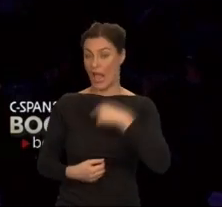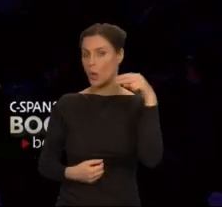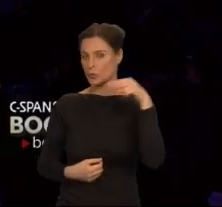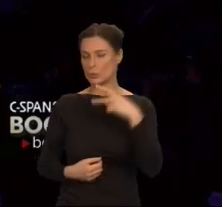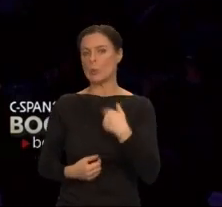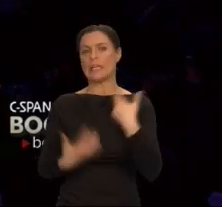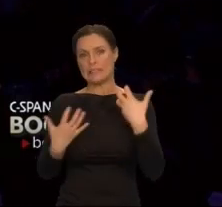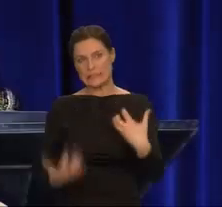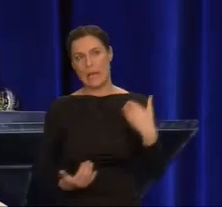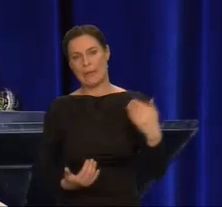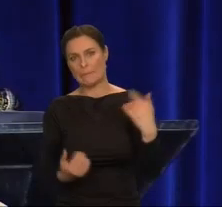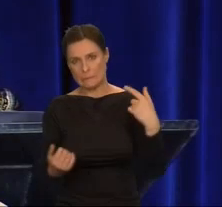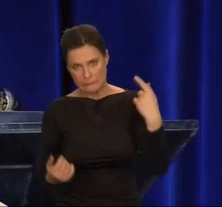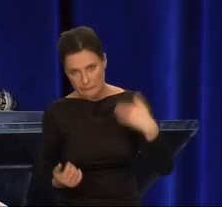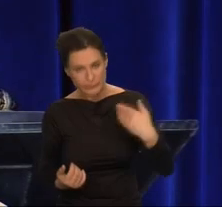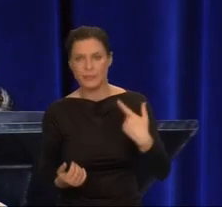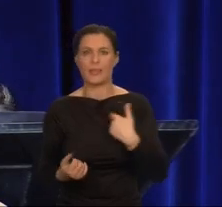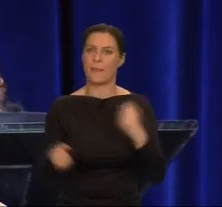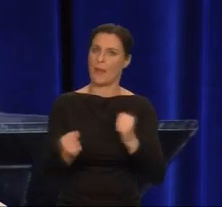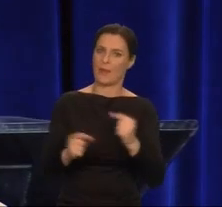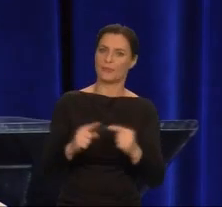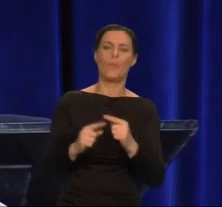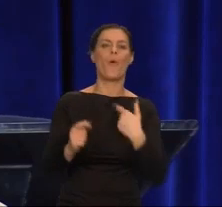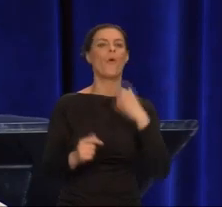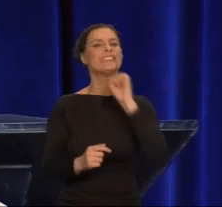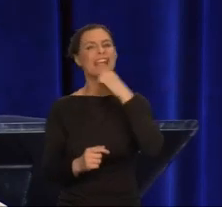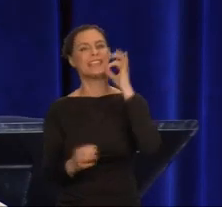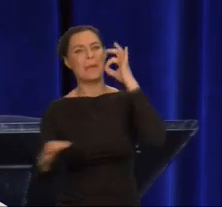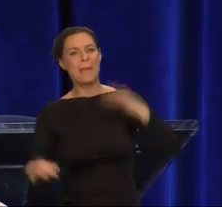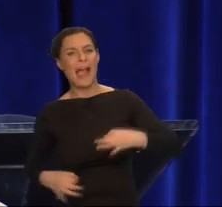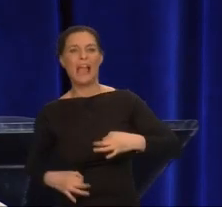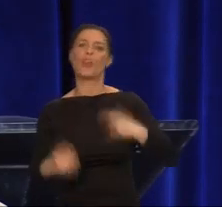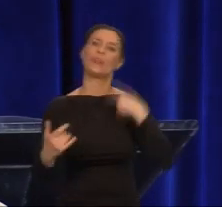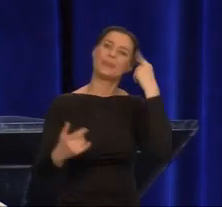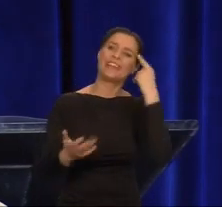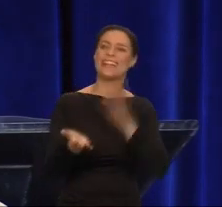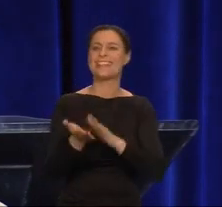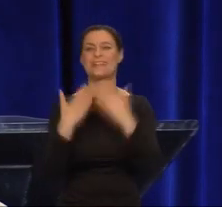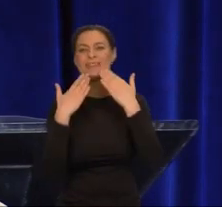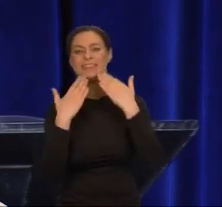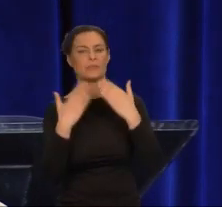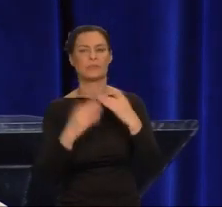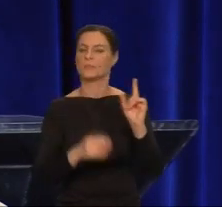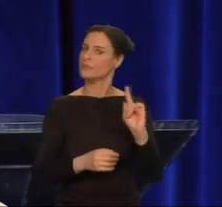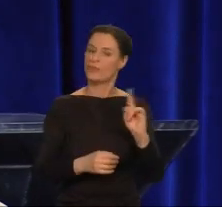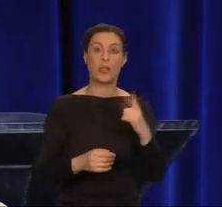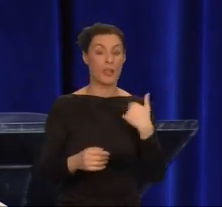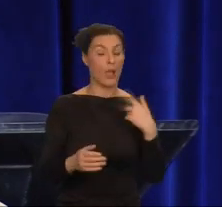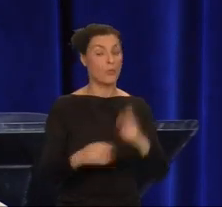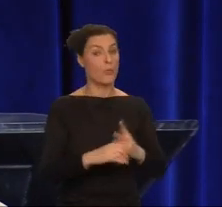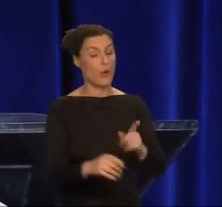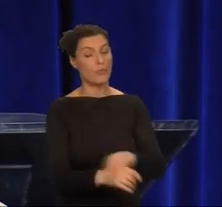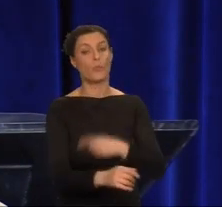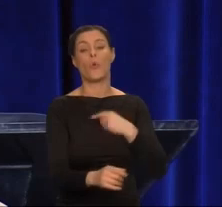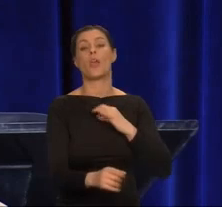takich słów oczekiwano od starszej pani z Oregonu. Miałam długą i dobrą karierę